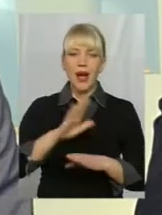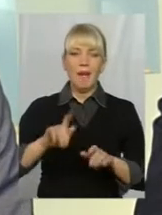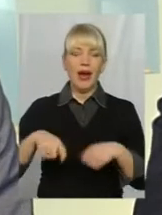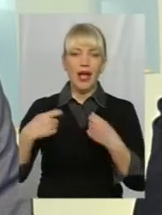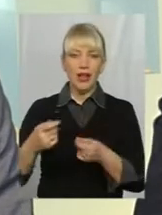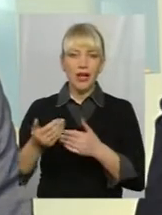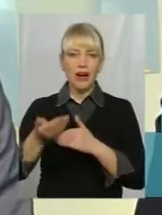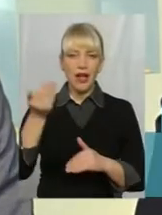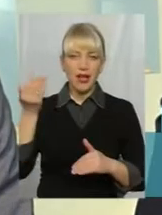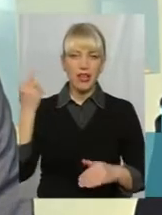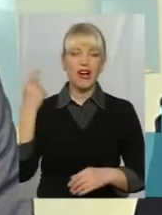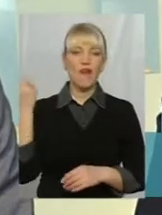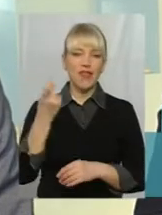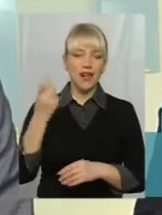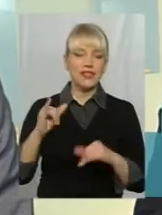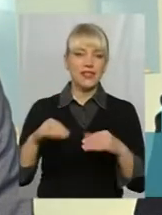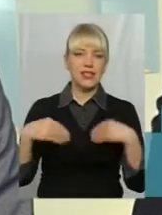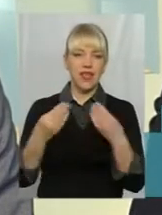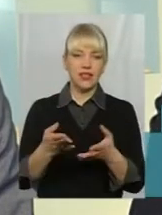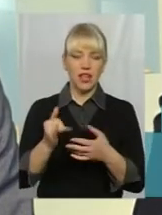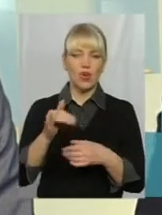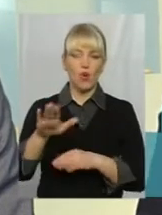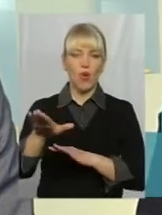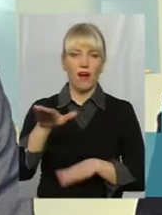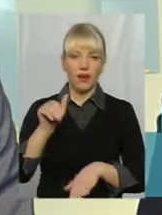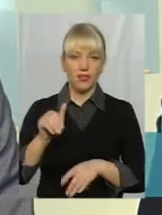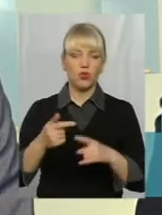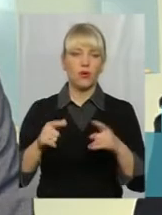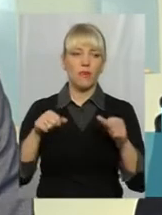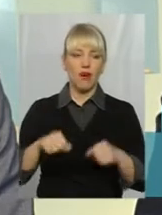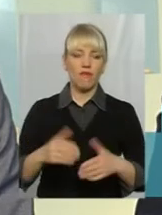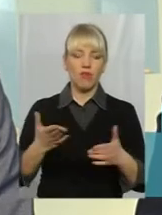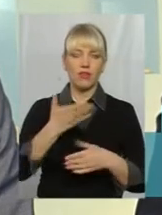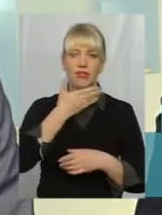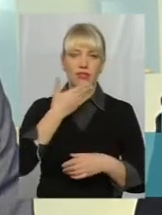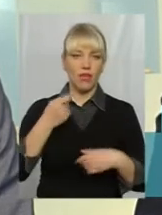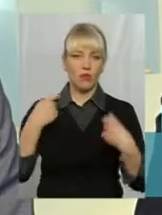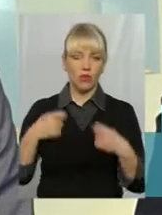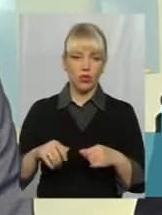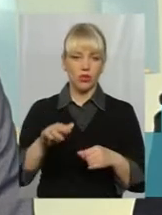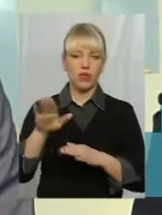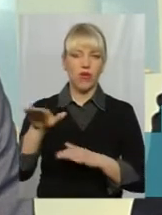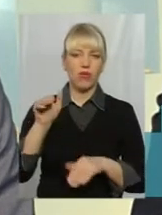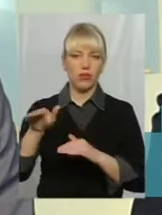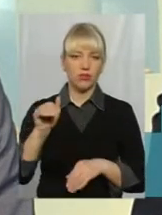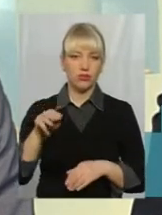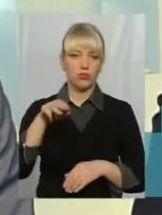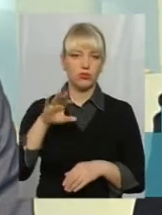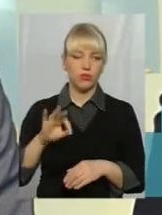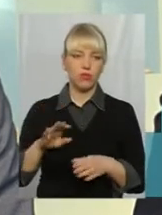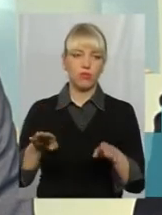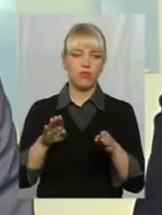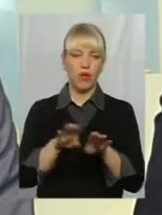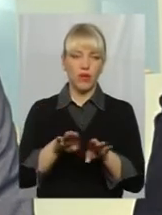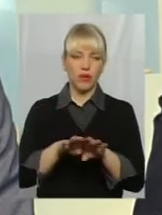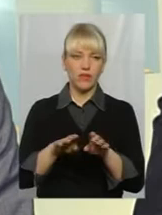власність, там не надані в оренду, права яких не продано в оренду, то порівняно